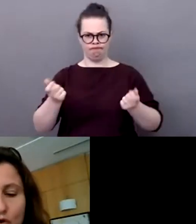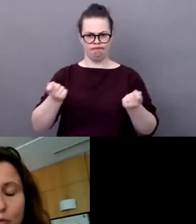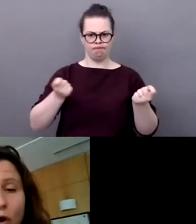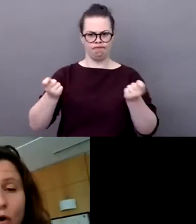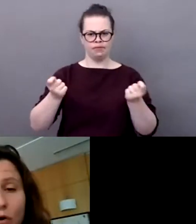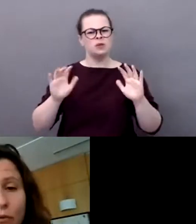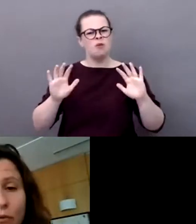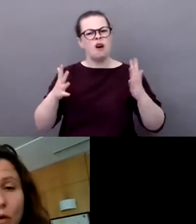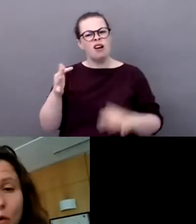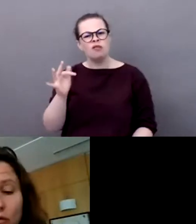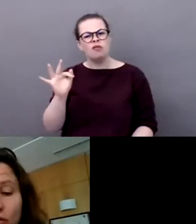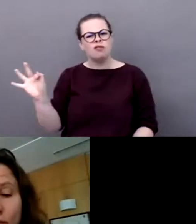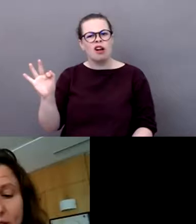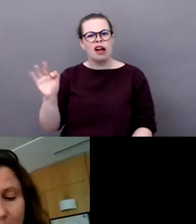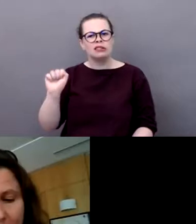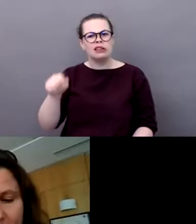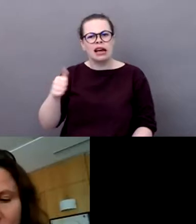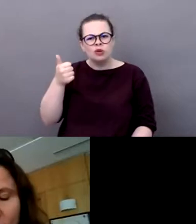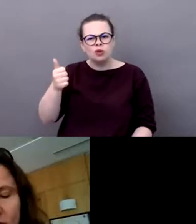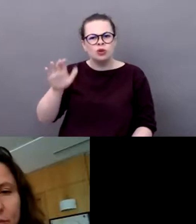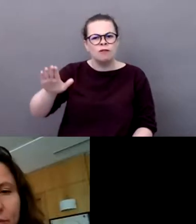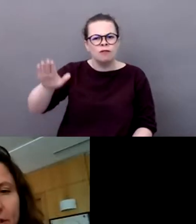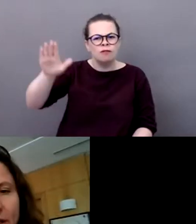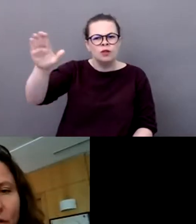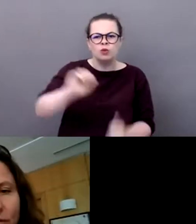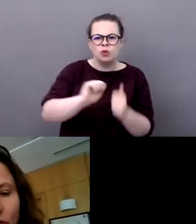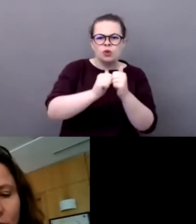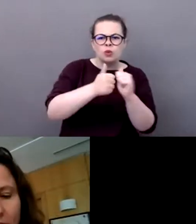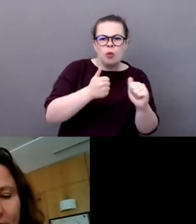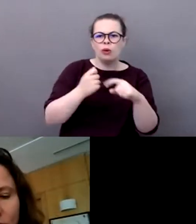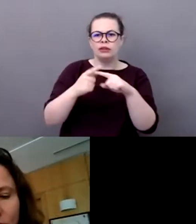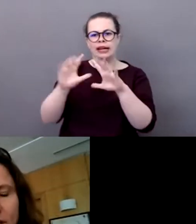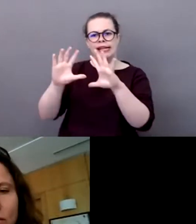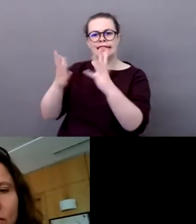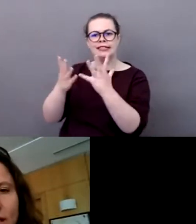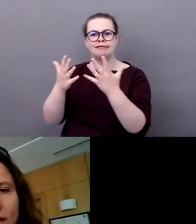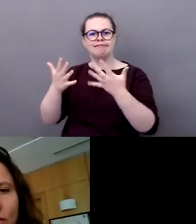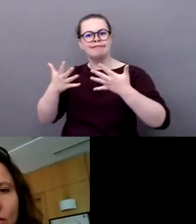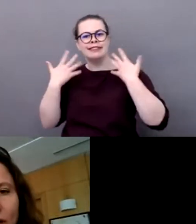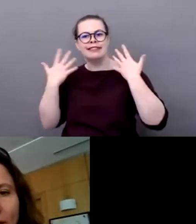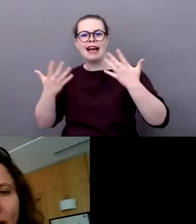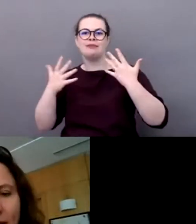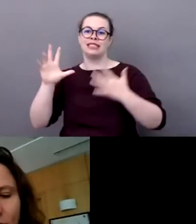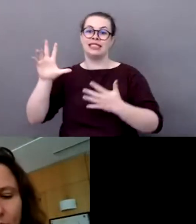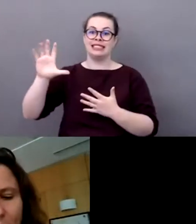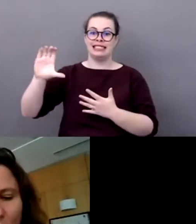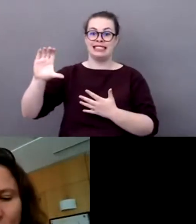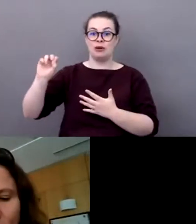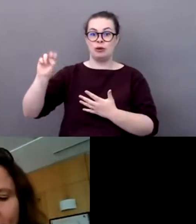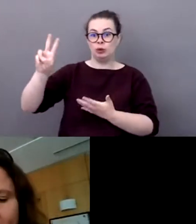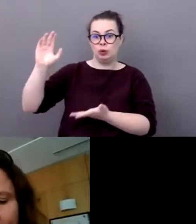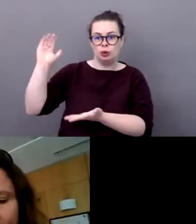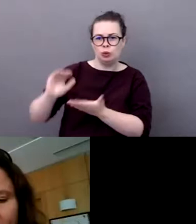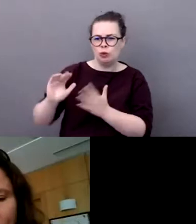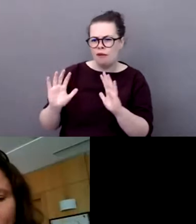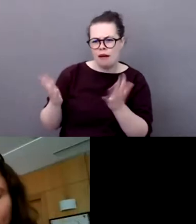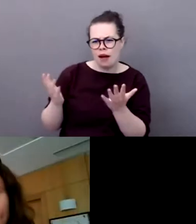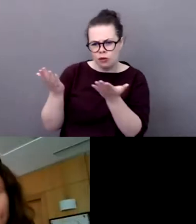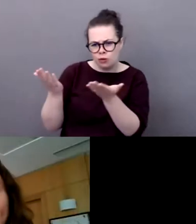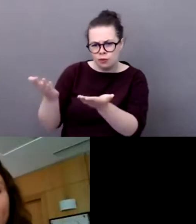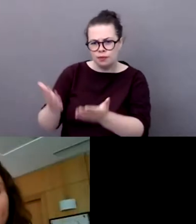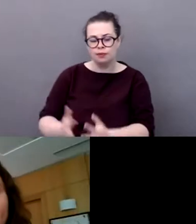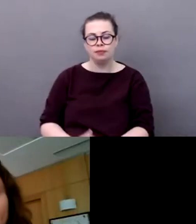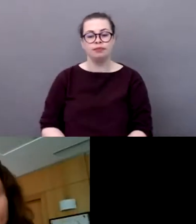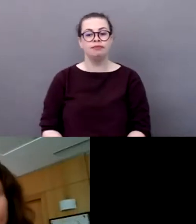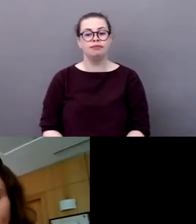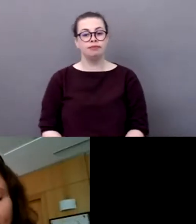Le sport, pour moi, doit prendre toute sa place dans ces politiques environnementales qui sont liées au climat et notamment au Green Deal. On doit